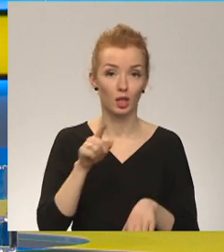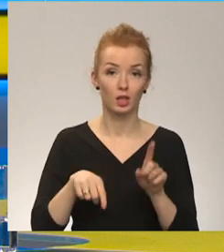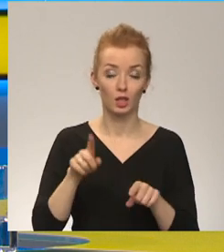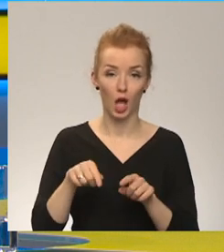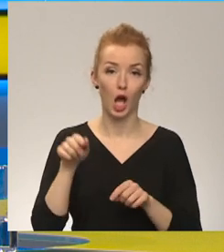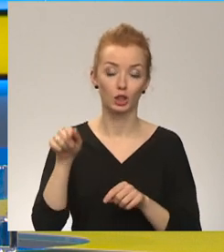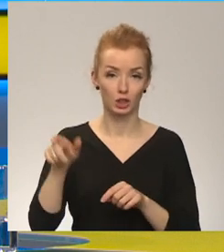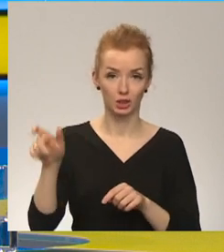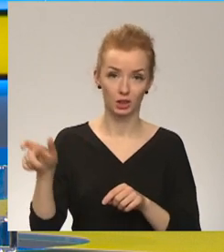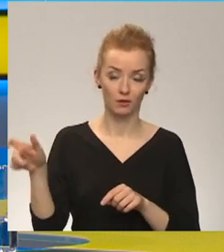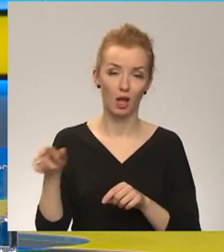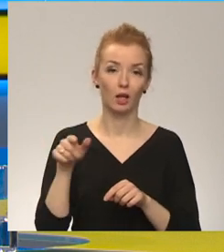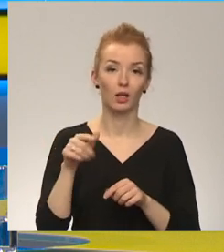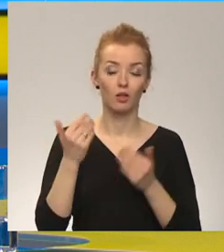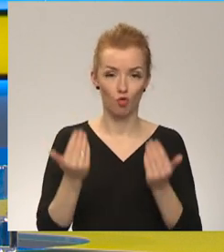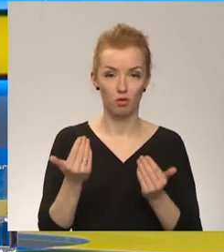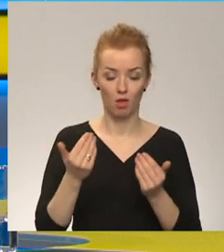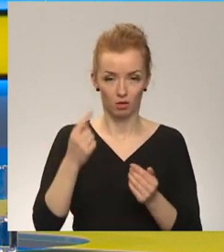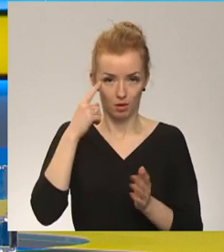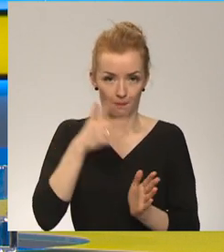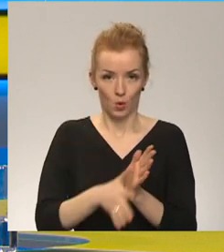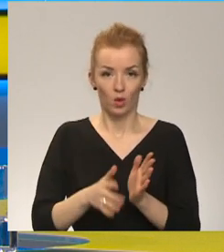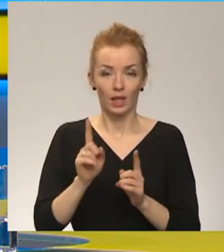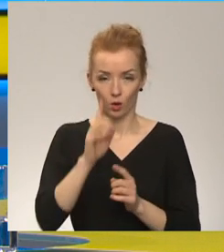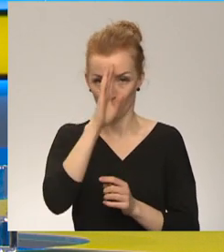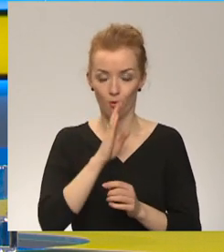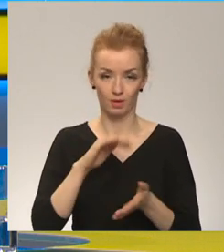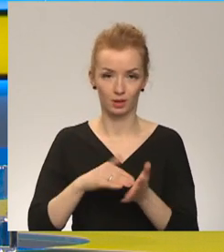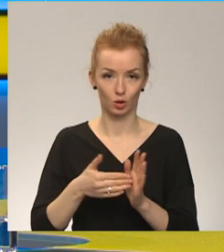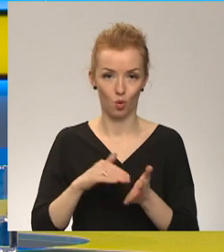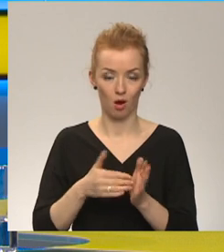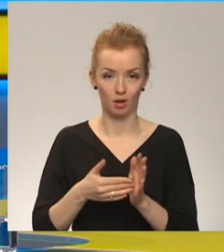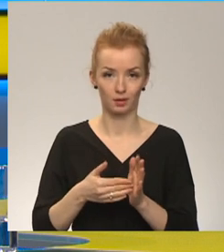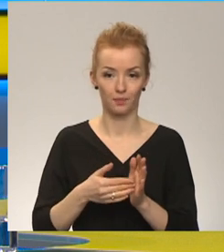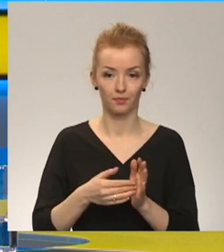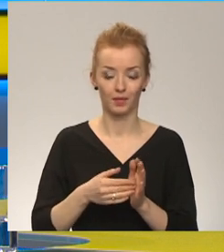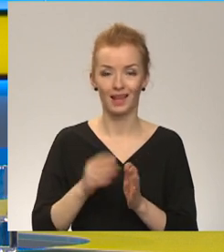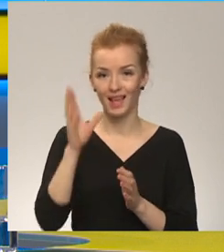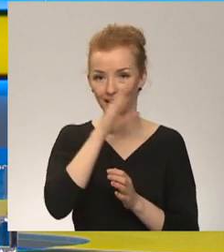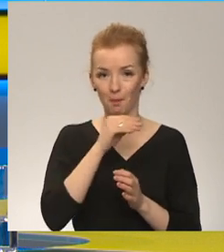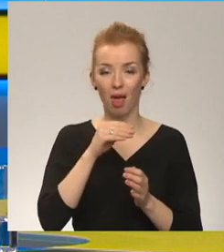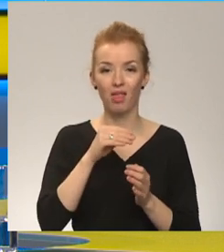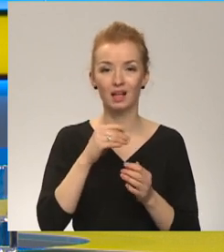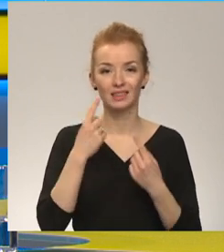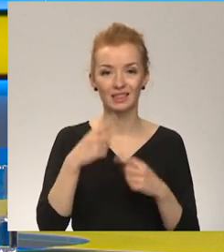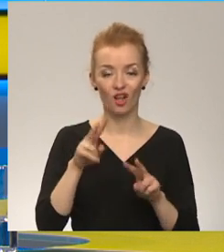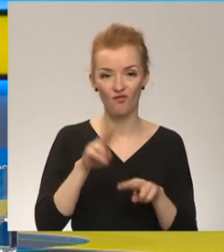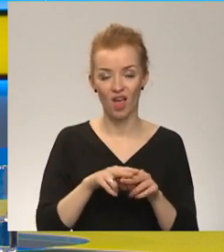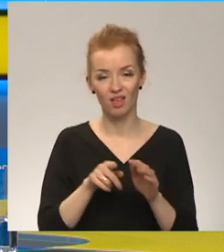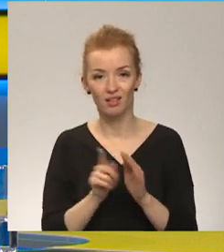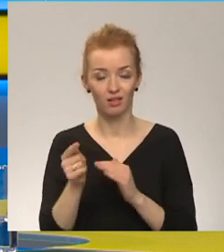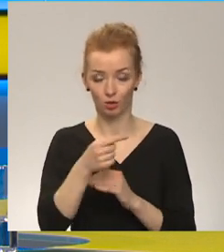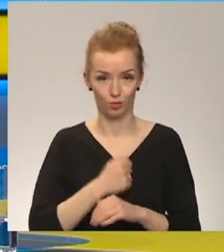situācijas nopietnību izprot tikai šodien, kad pēc iespējas tās atkāpšanās ceļu kartas ir tādas, kādas tās ir.